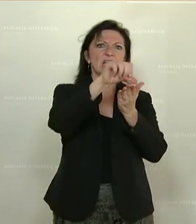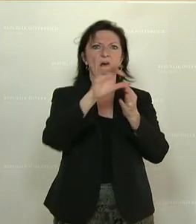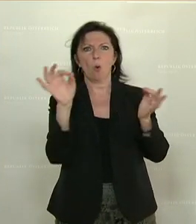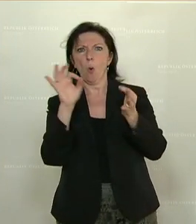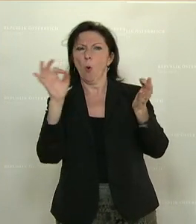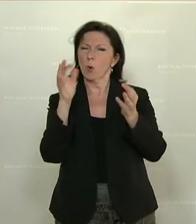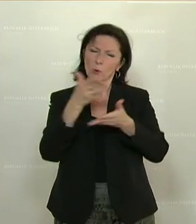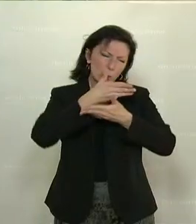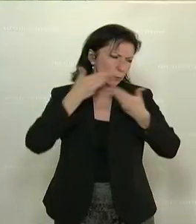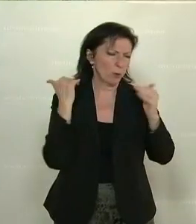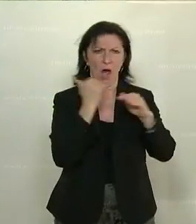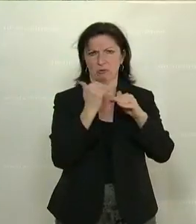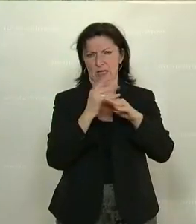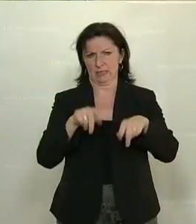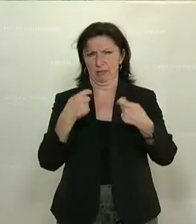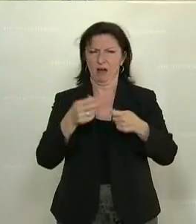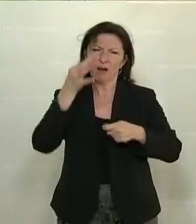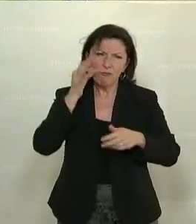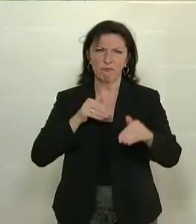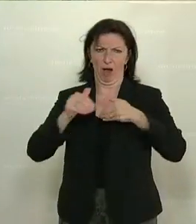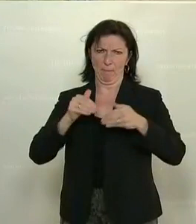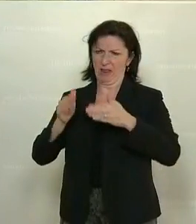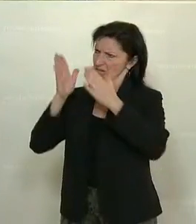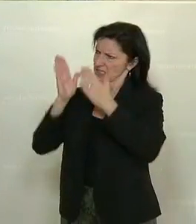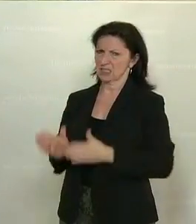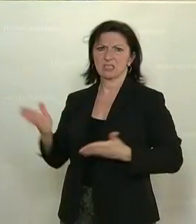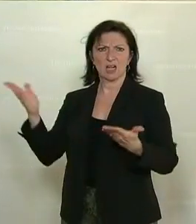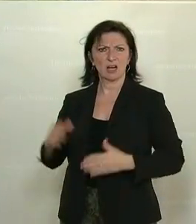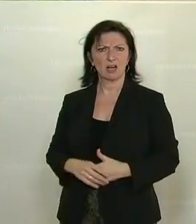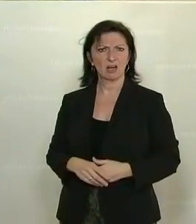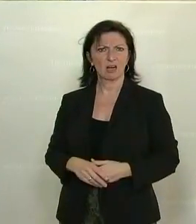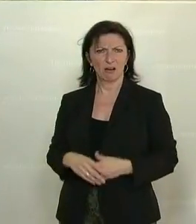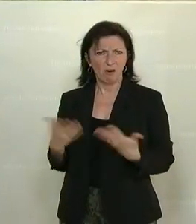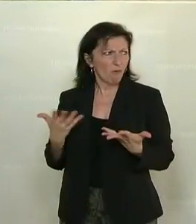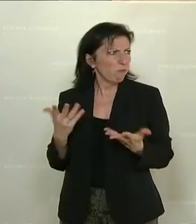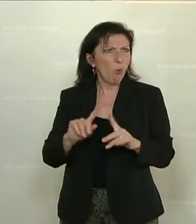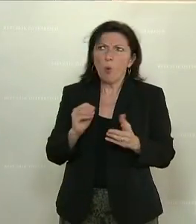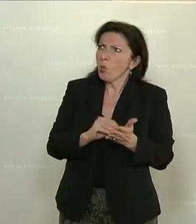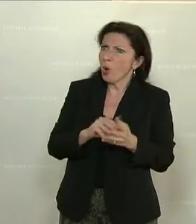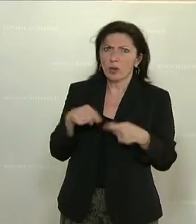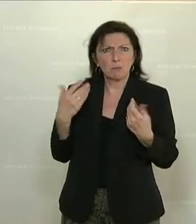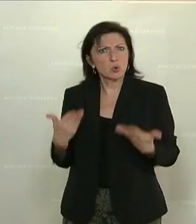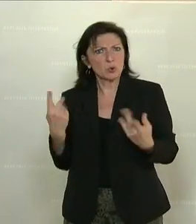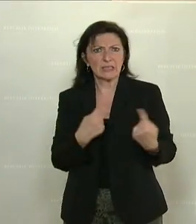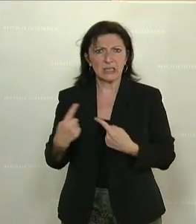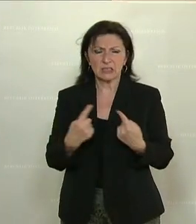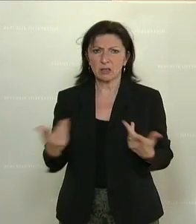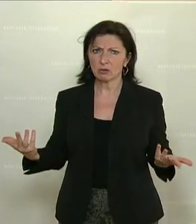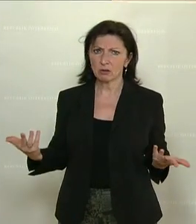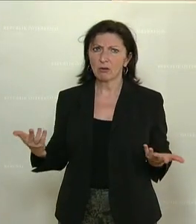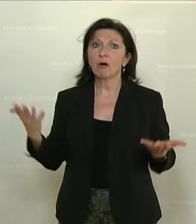abgegolten wurden. Frau Minister, in welcher Branche gibt es so etwas? Wo sind die